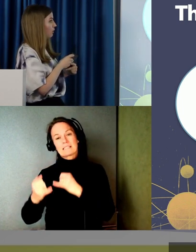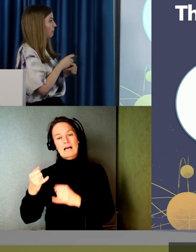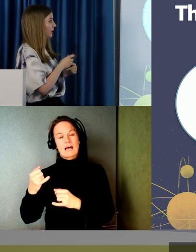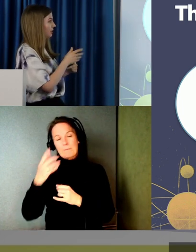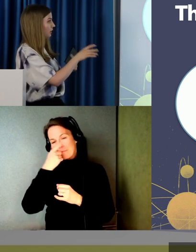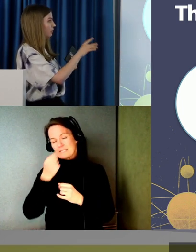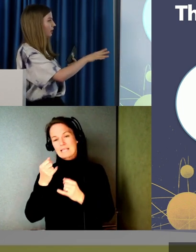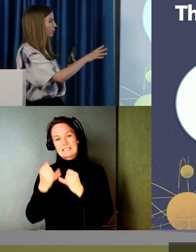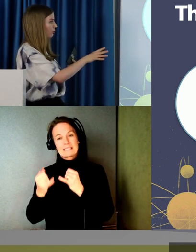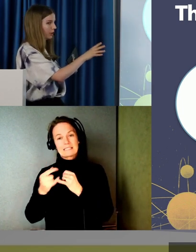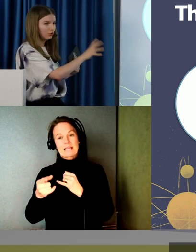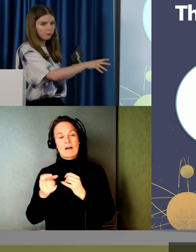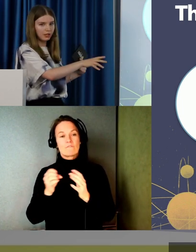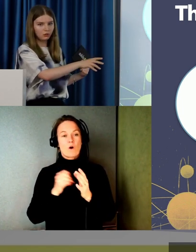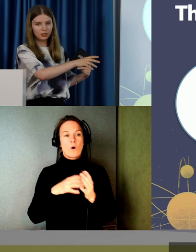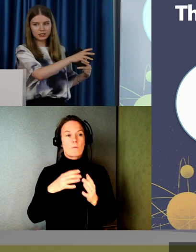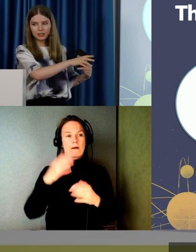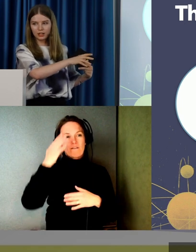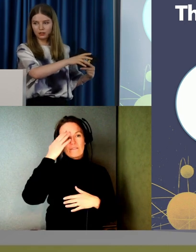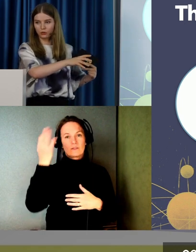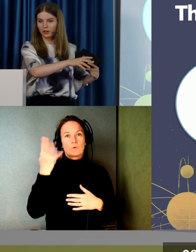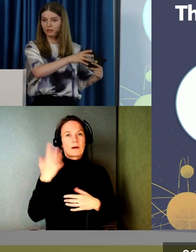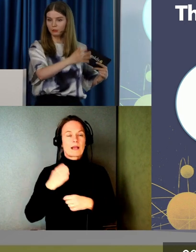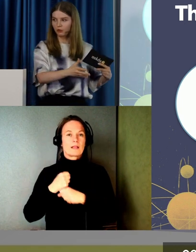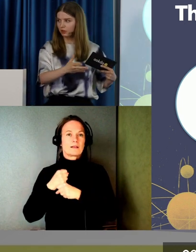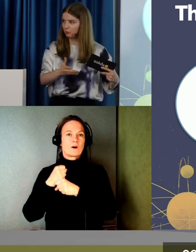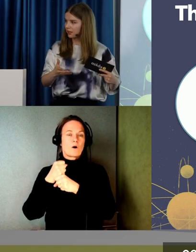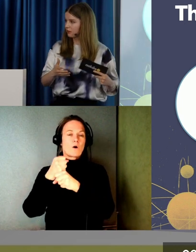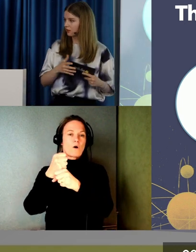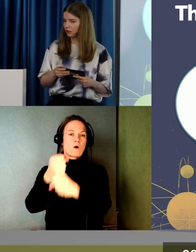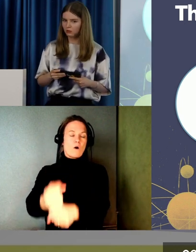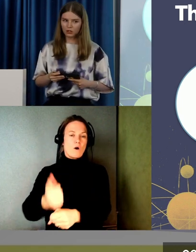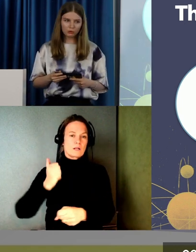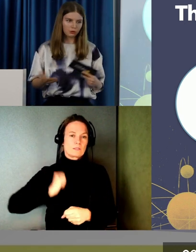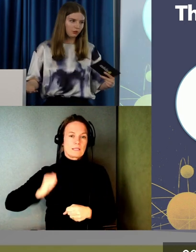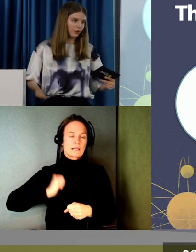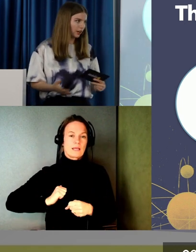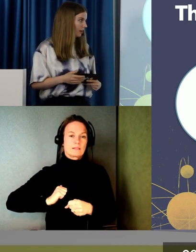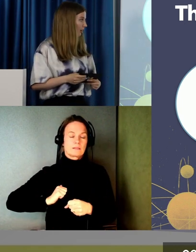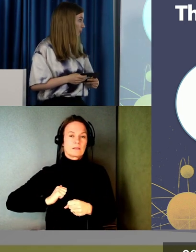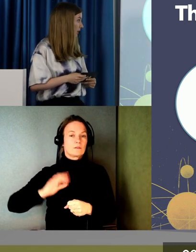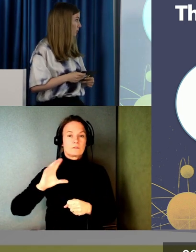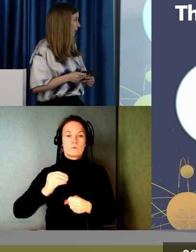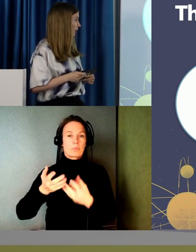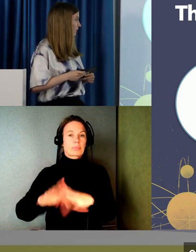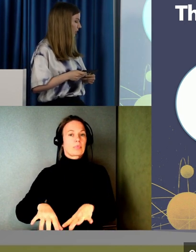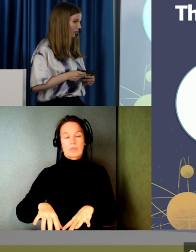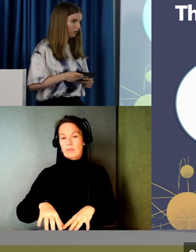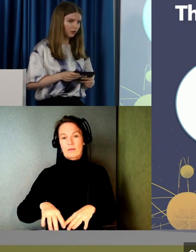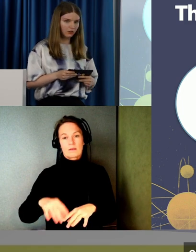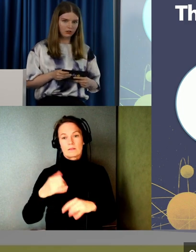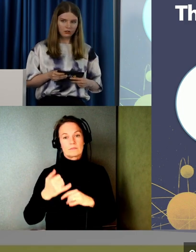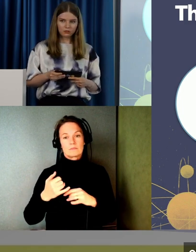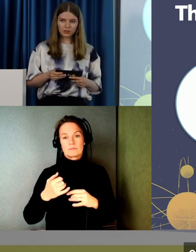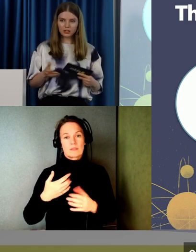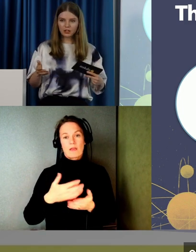För om man inte har klurat ut hur man upprätthåller tillgängligheten också. Efter man fått den på plats. Ja men då kommer det ju falla mellan stolarna efter ett tag.